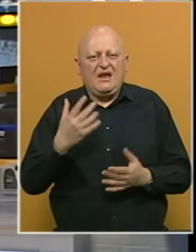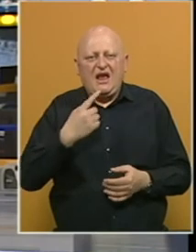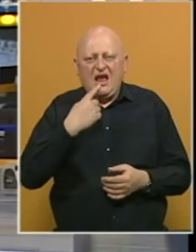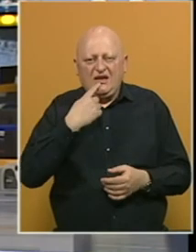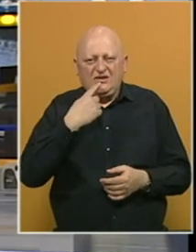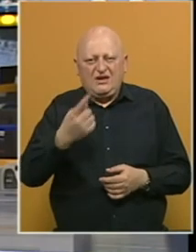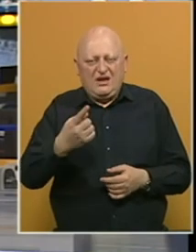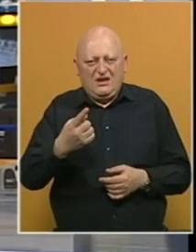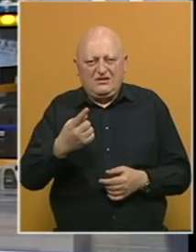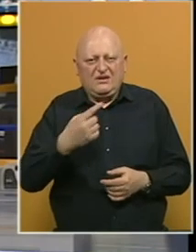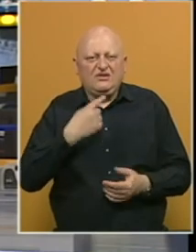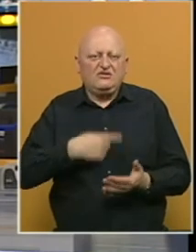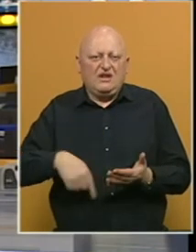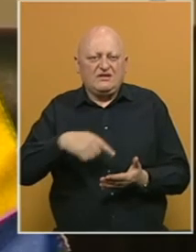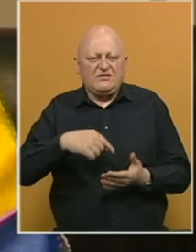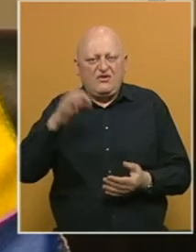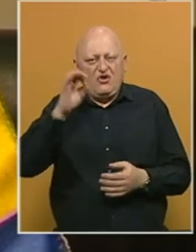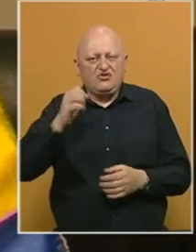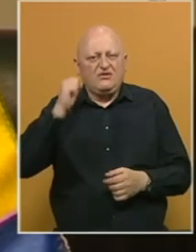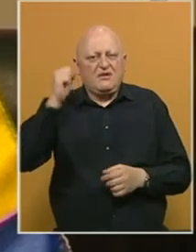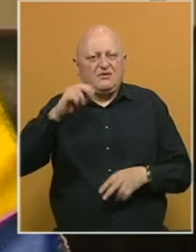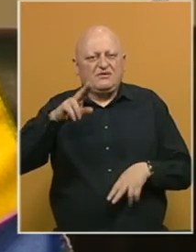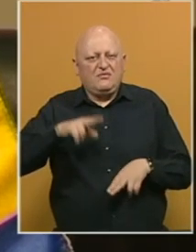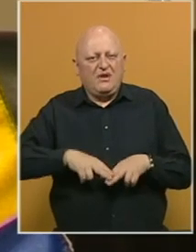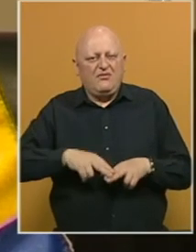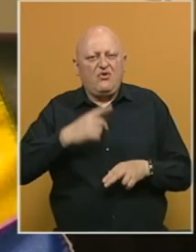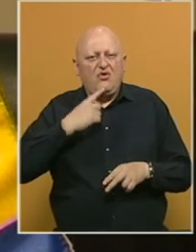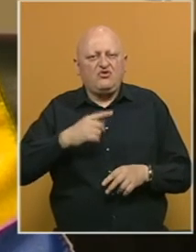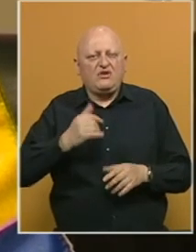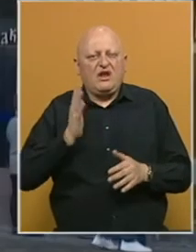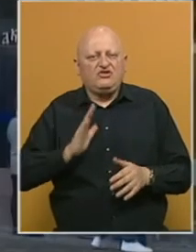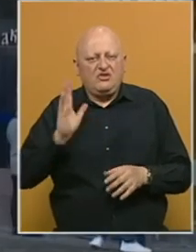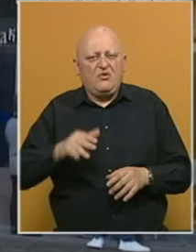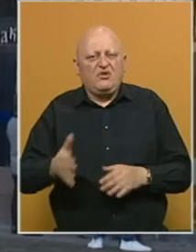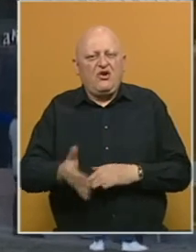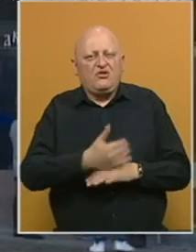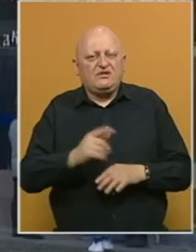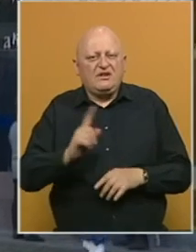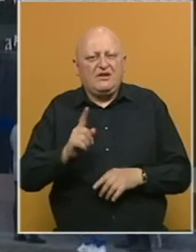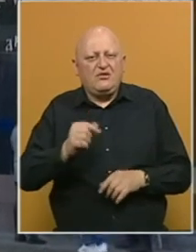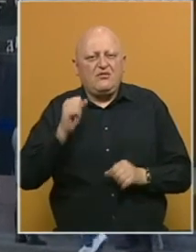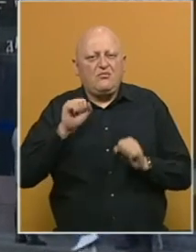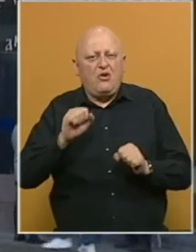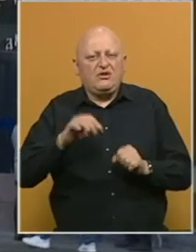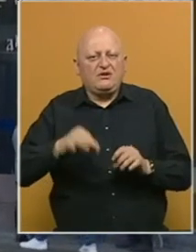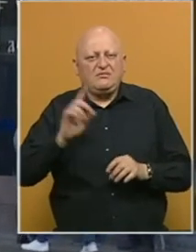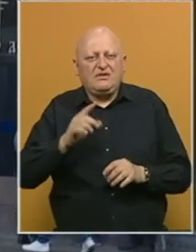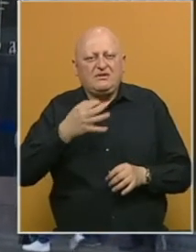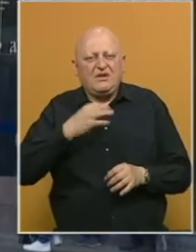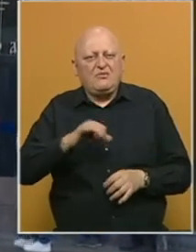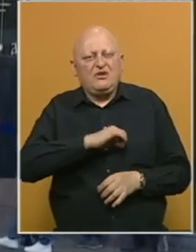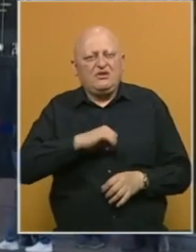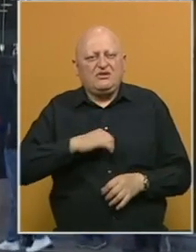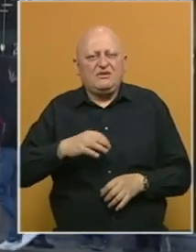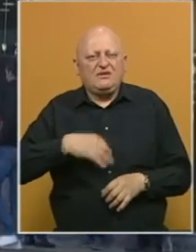adresa Srebrenica. Kako su naveli glasanje, osnovano demokratsko pravo koje građani mogu da koriste ili ne, a bojkoti izbora nisu u najboljem